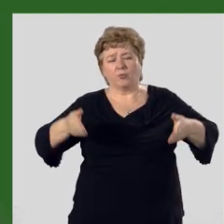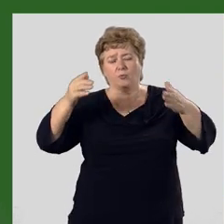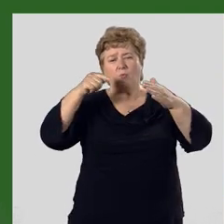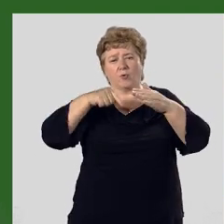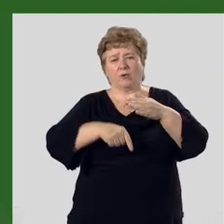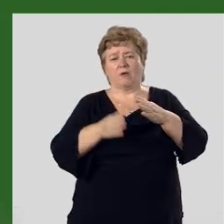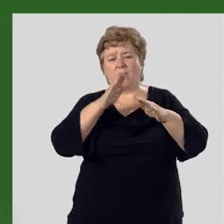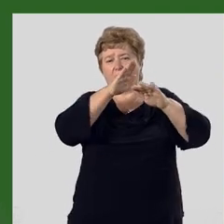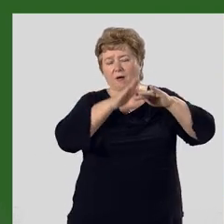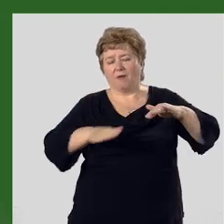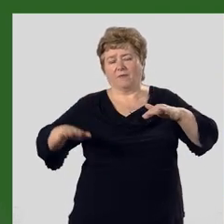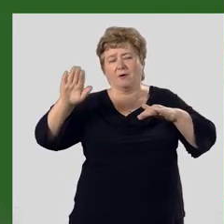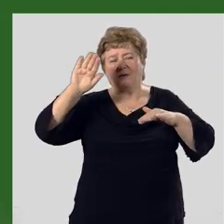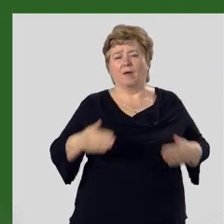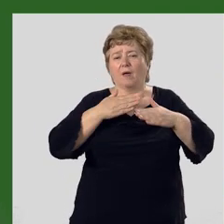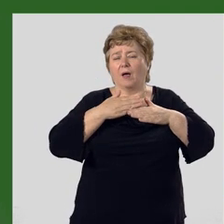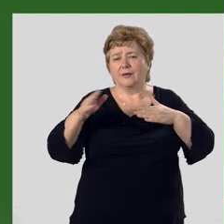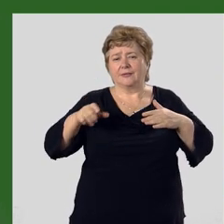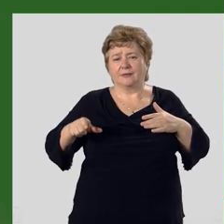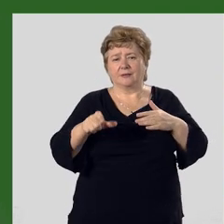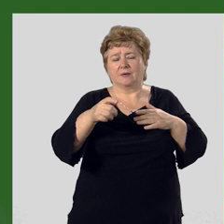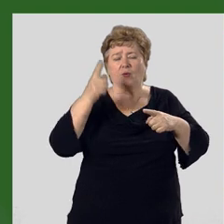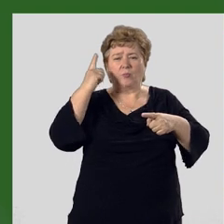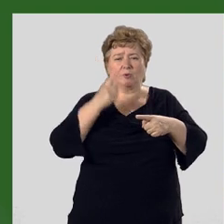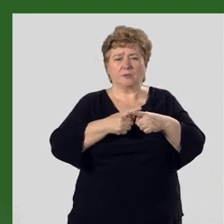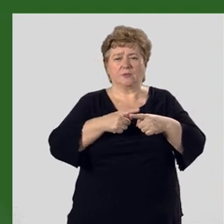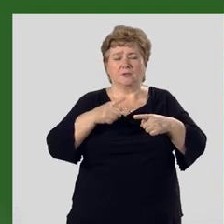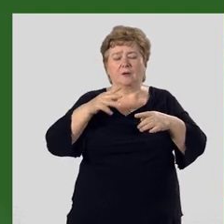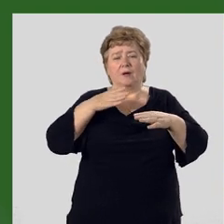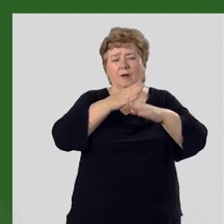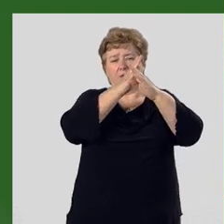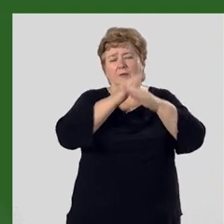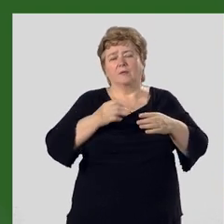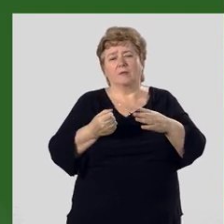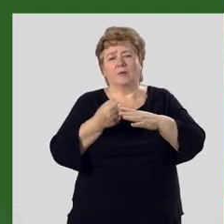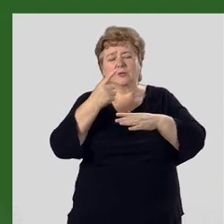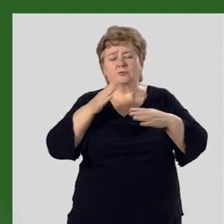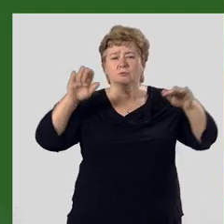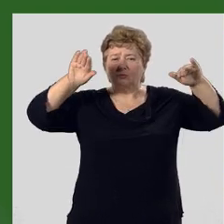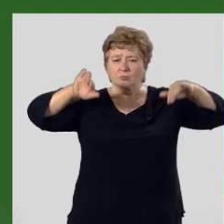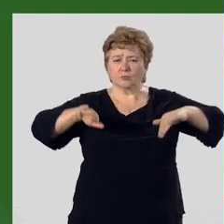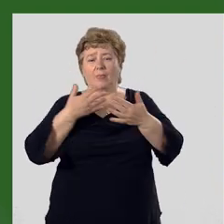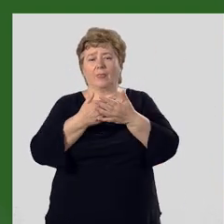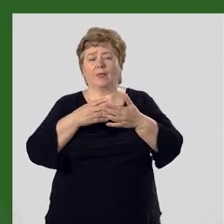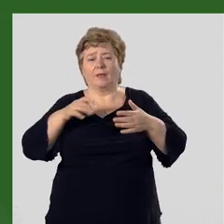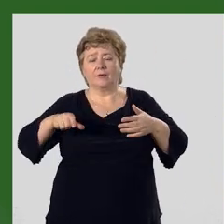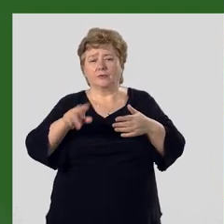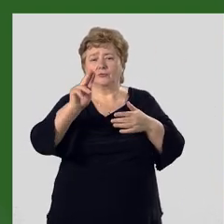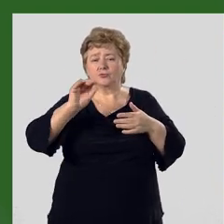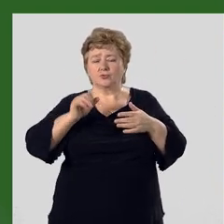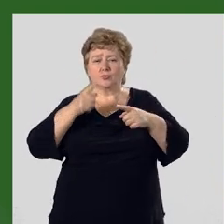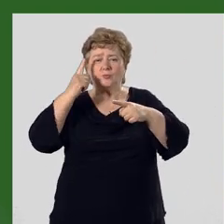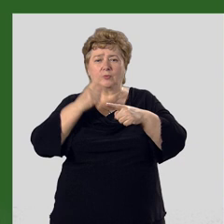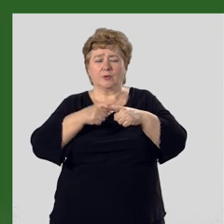овраги. Отдельные реки, пересекая хребты, образуют ущелье. Например, река Чу